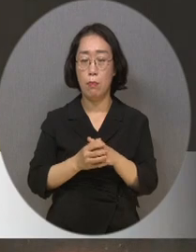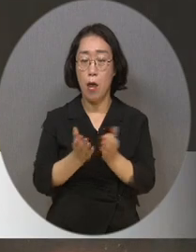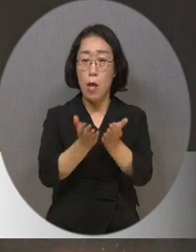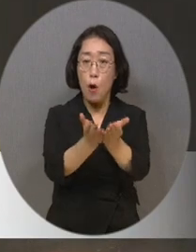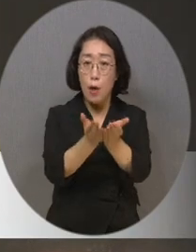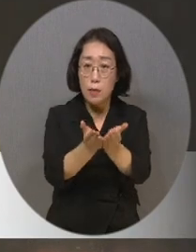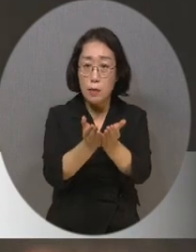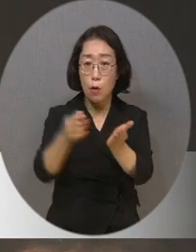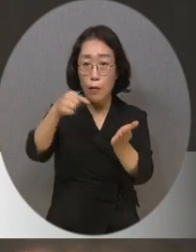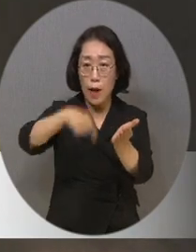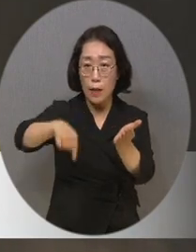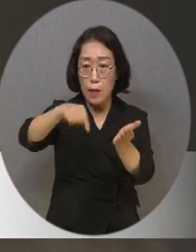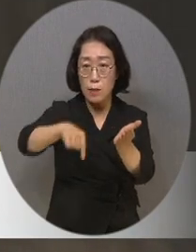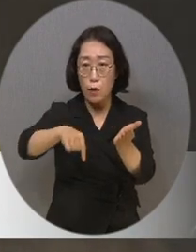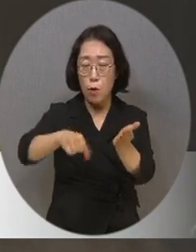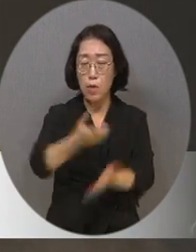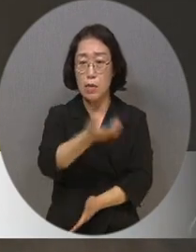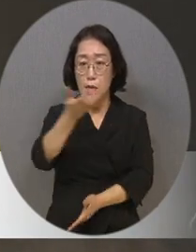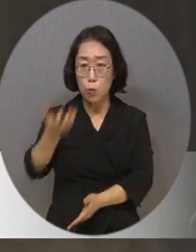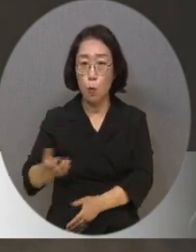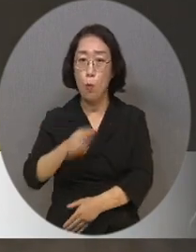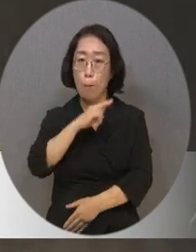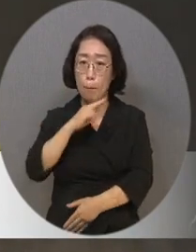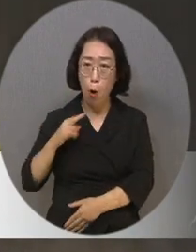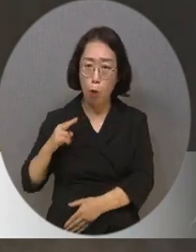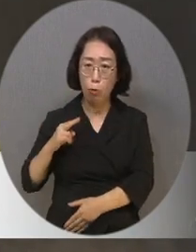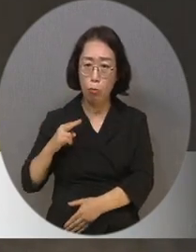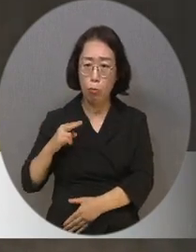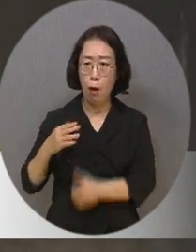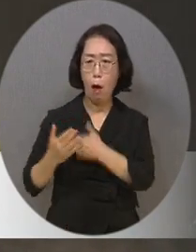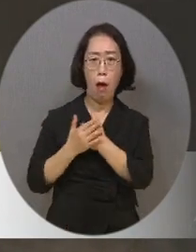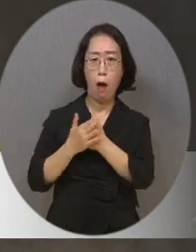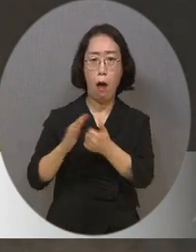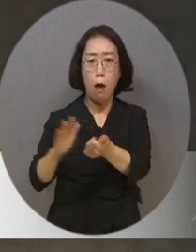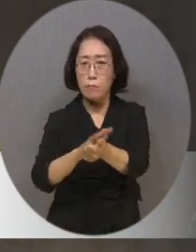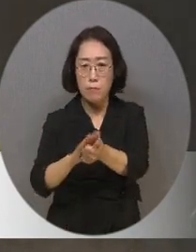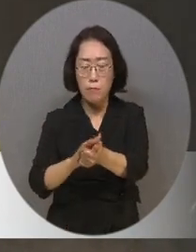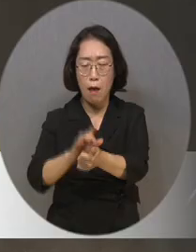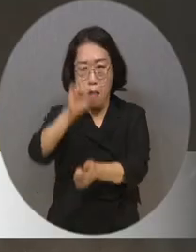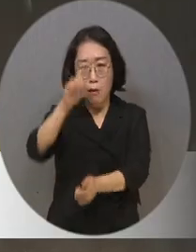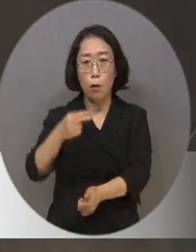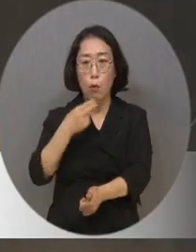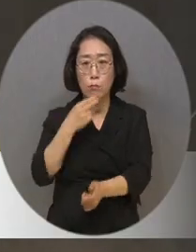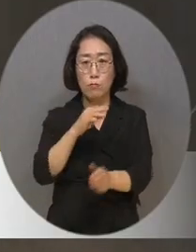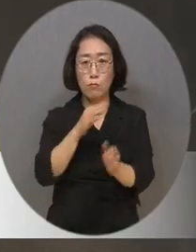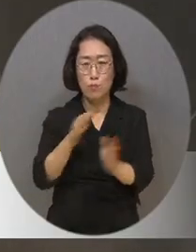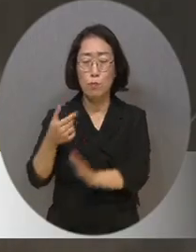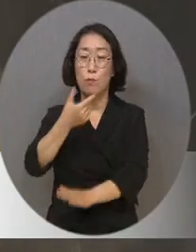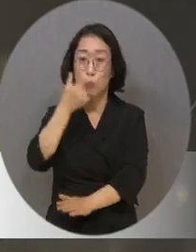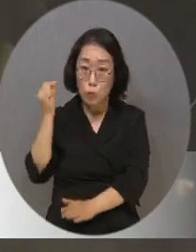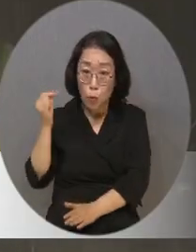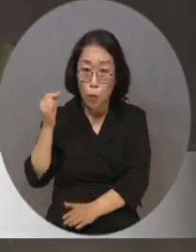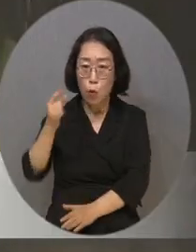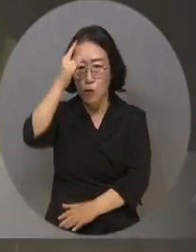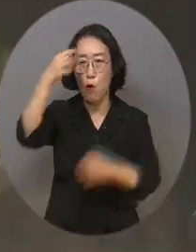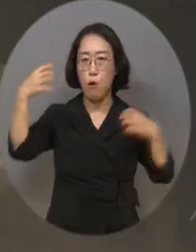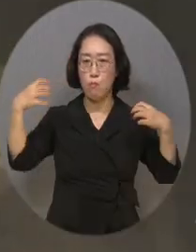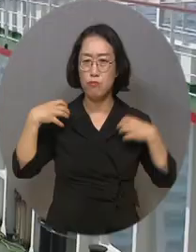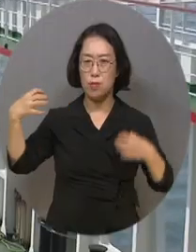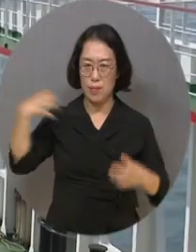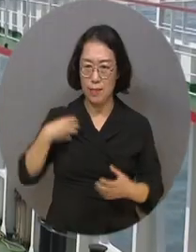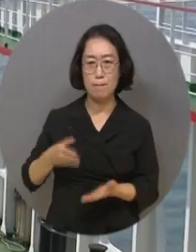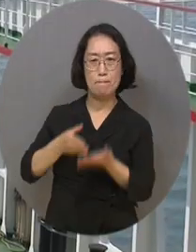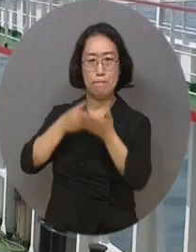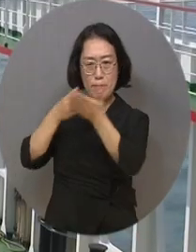여객선에 대해서는 이동편의시설이 설치율이 현저하게 저조하는 데 대해서 국가의 책임을 묻고자...